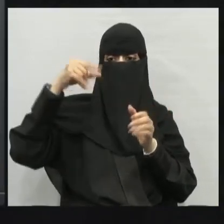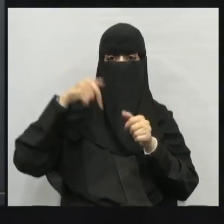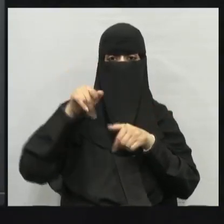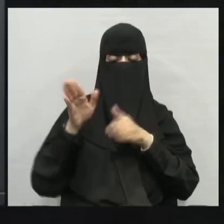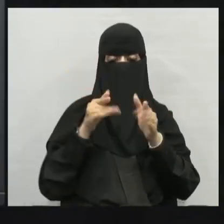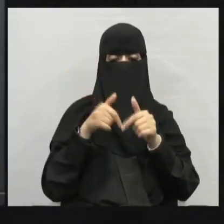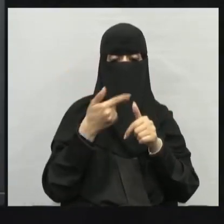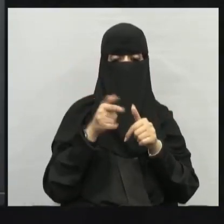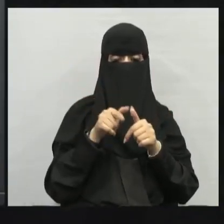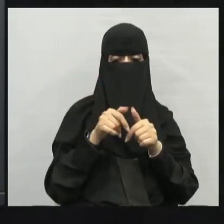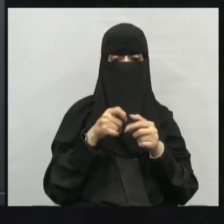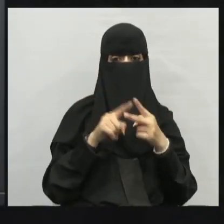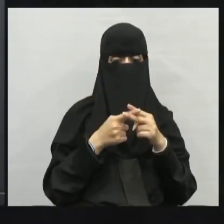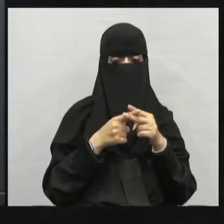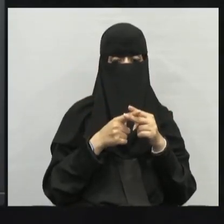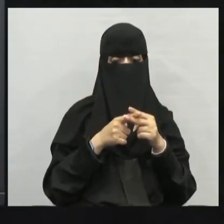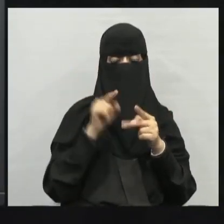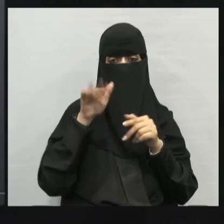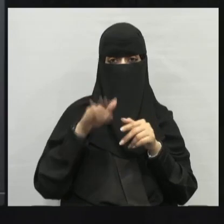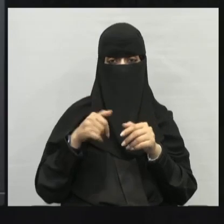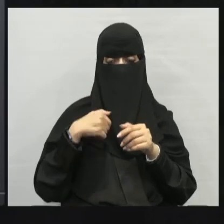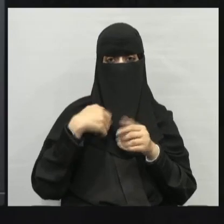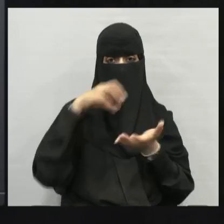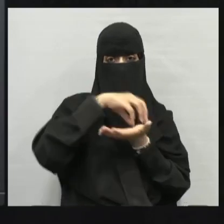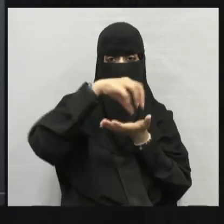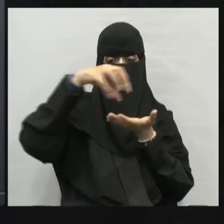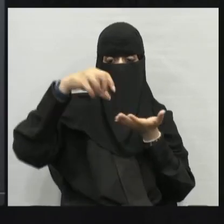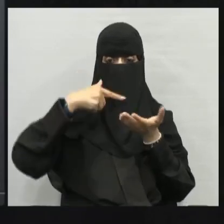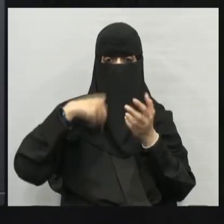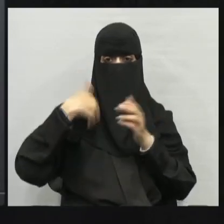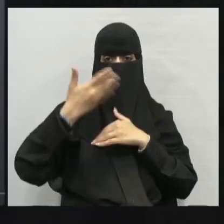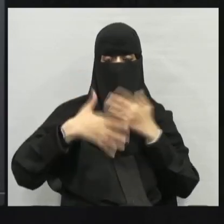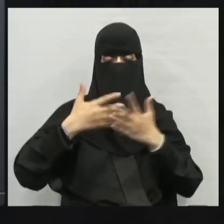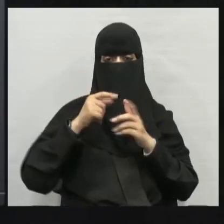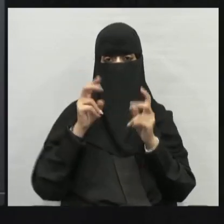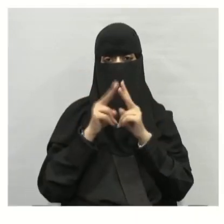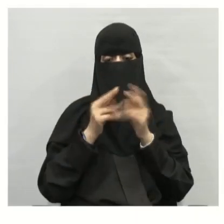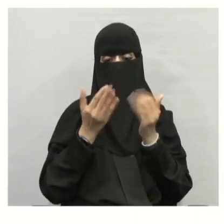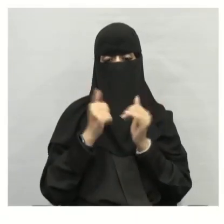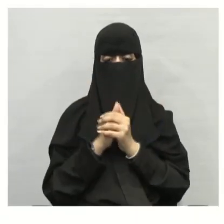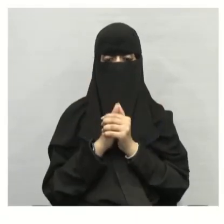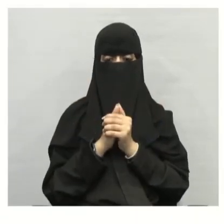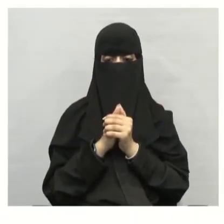عوادم السيارات بالنسبة للمصانع منها هي محطات تلوث الطاقة الكهربائية